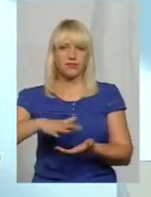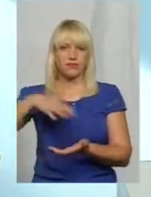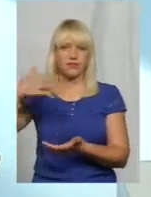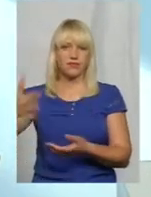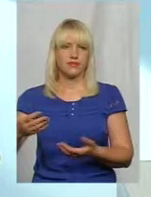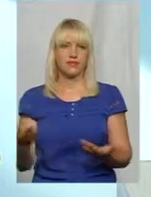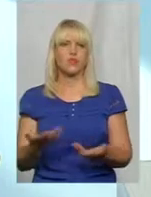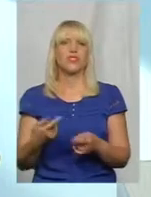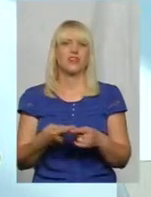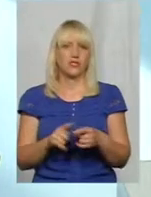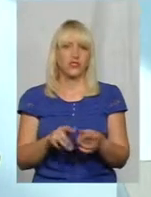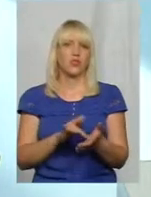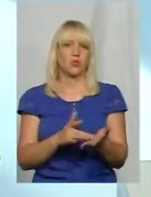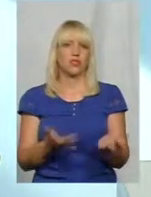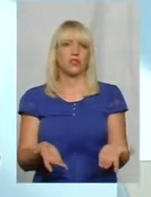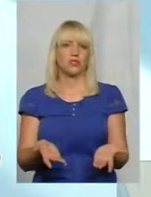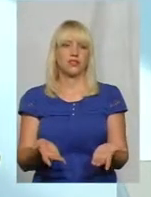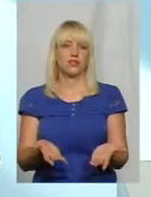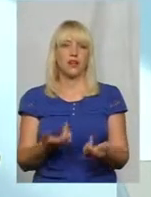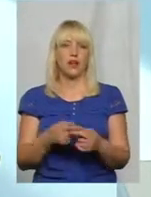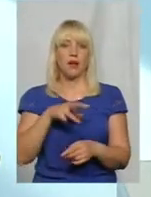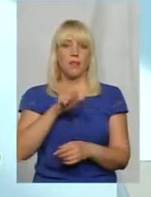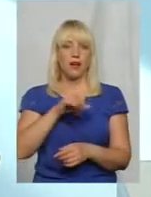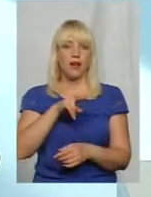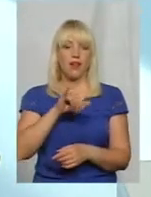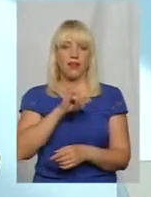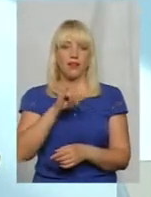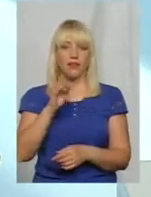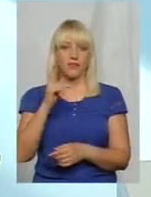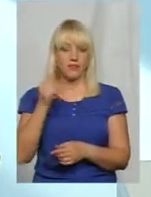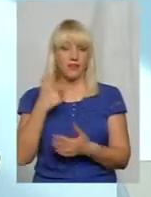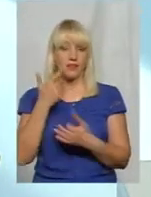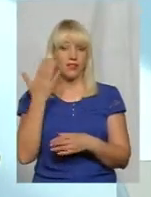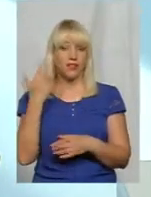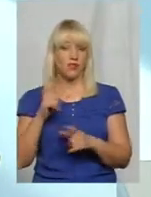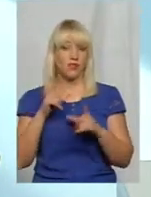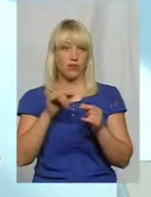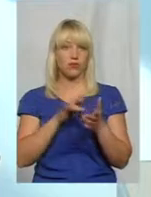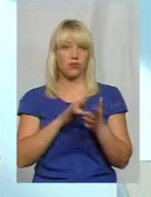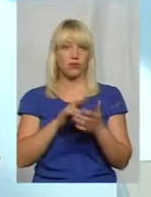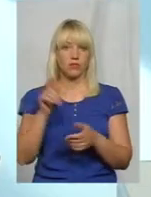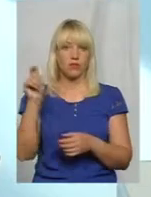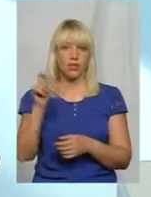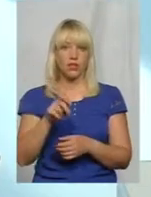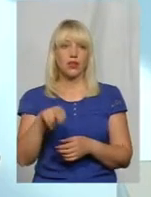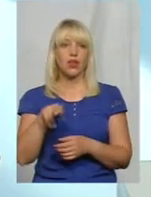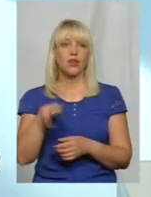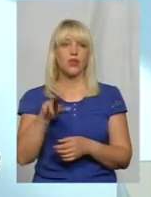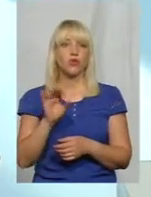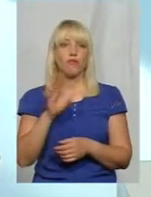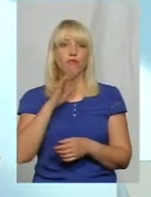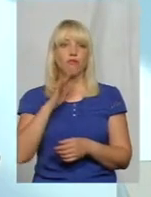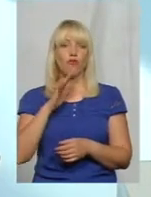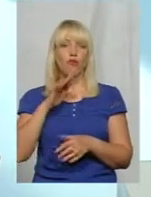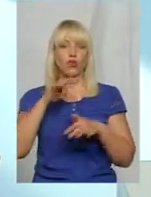ну, який це туристичний об'єкт. У нас було в Маліївцях, недавно ми їздили в подорож, приїхали до водоспаду,